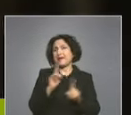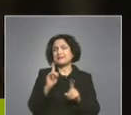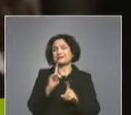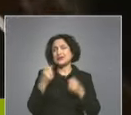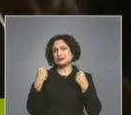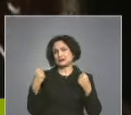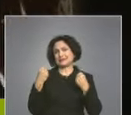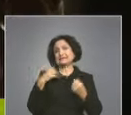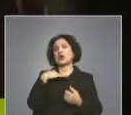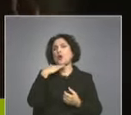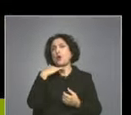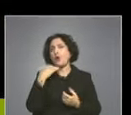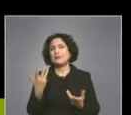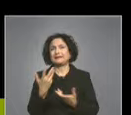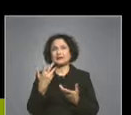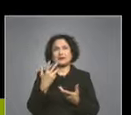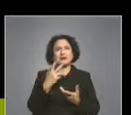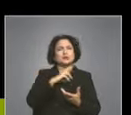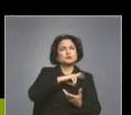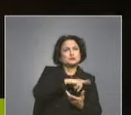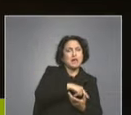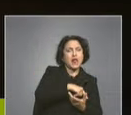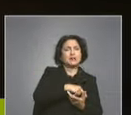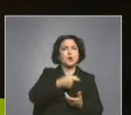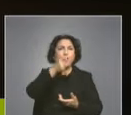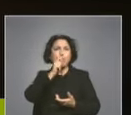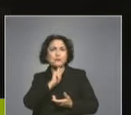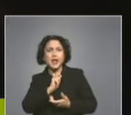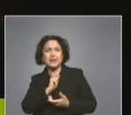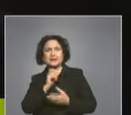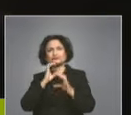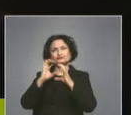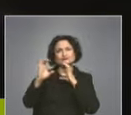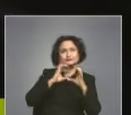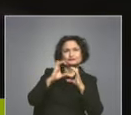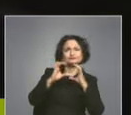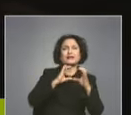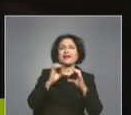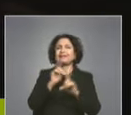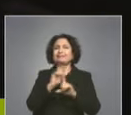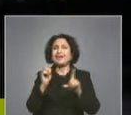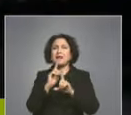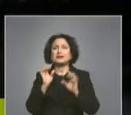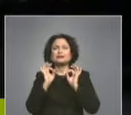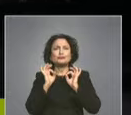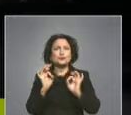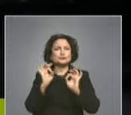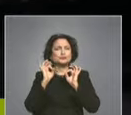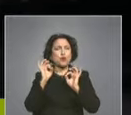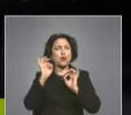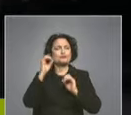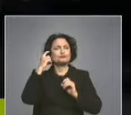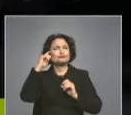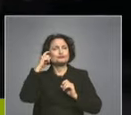някакъв смисъл достатъчно, ще видят социални умения също. Може би нямат така наречената дигитално-медиина грамотност?